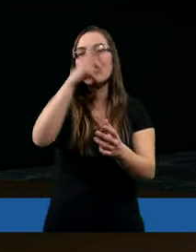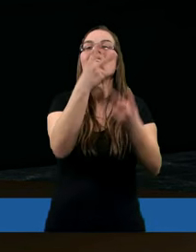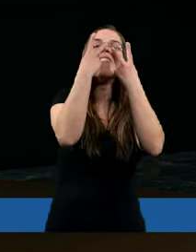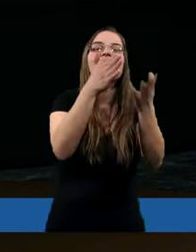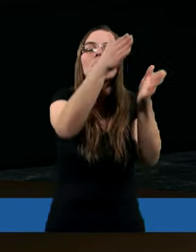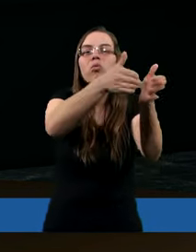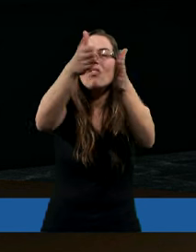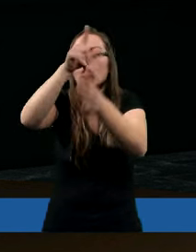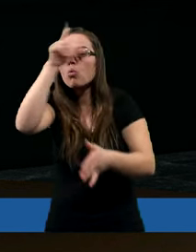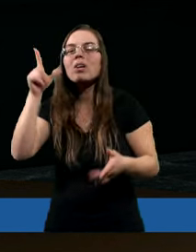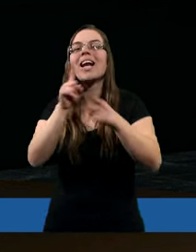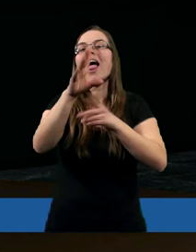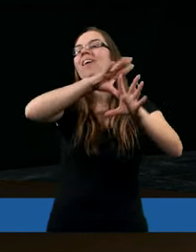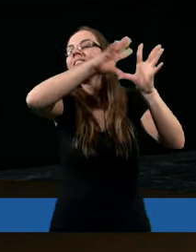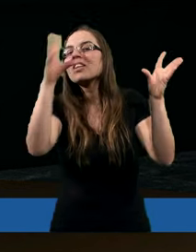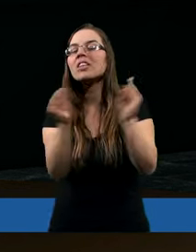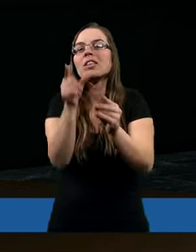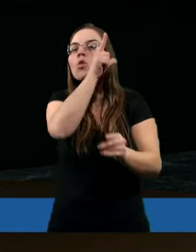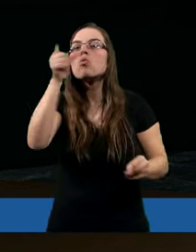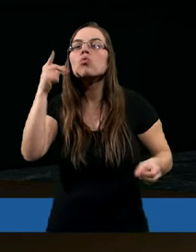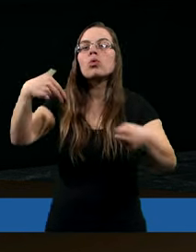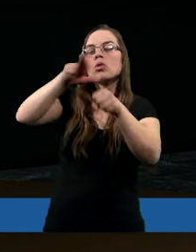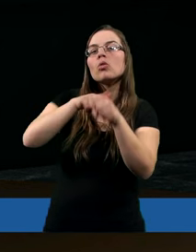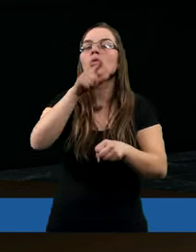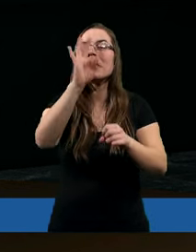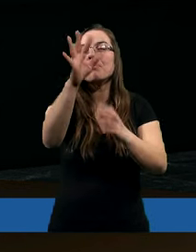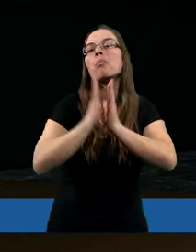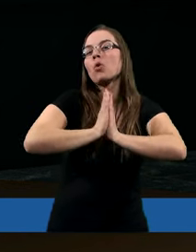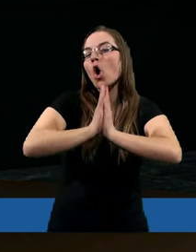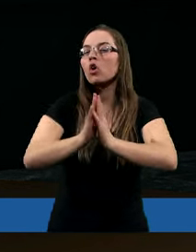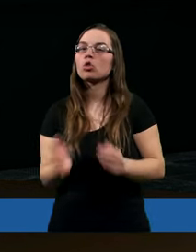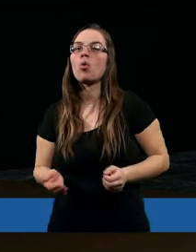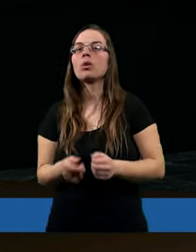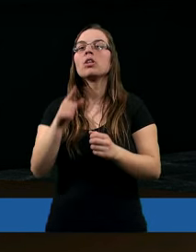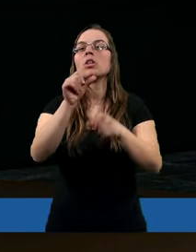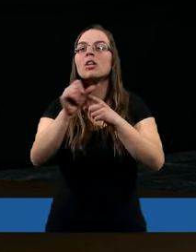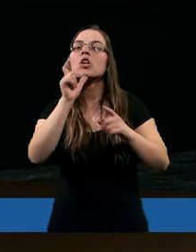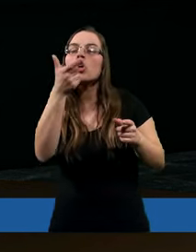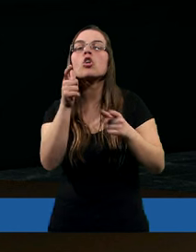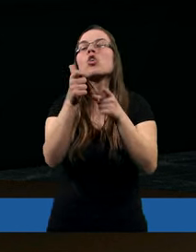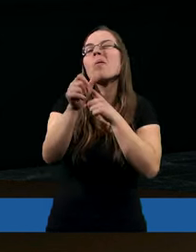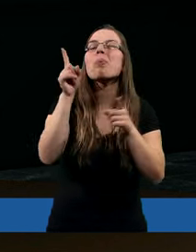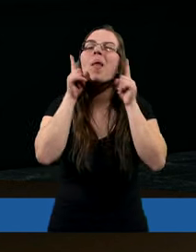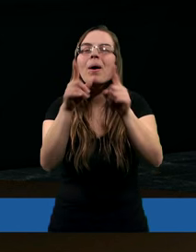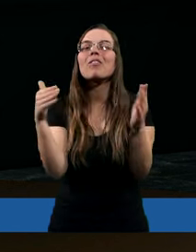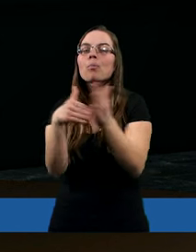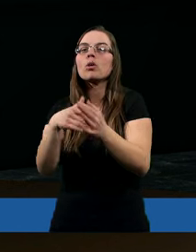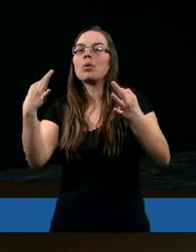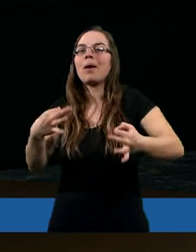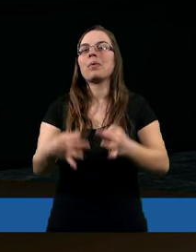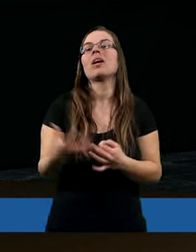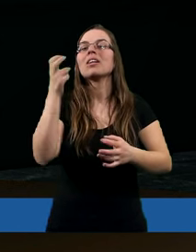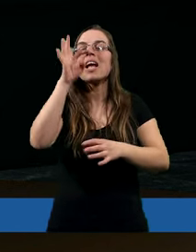wszystkich widzów, dla wszystkich ludzi, którzy Panie o proszą. To jest coś, czego naprawdę potrzebujemy teraz.